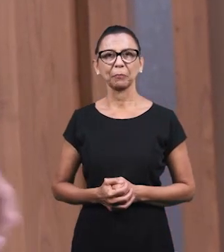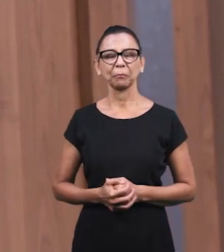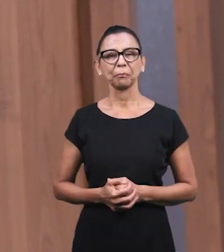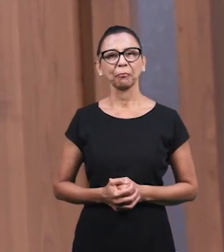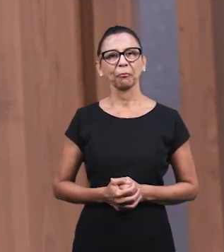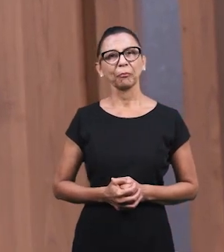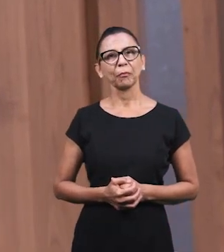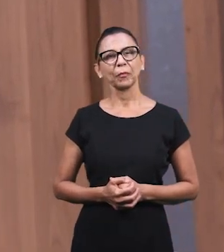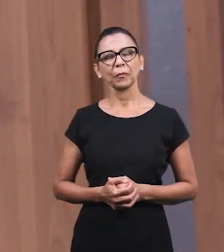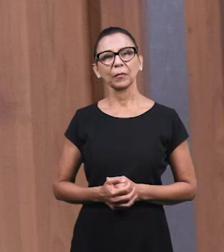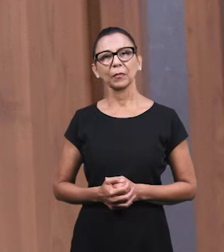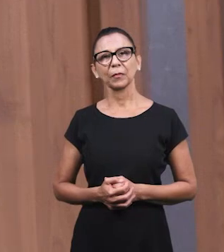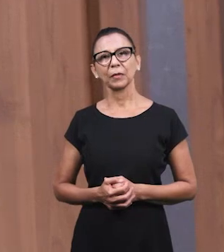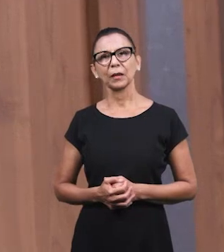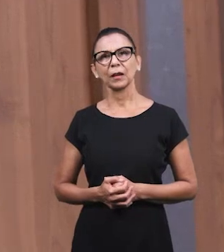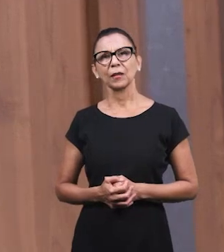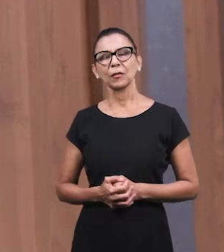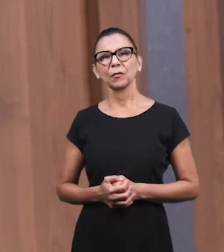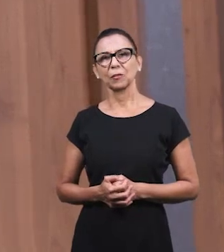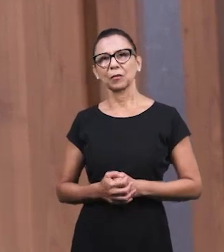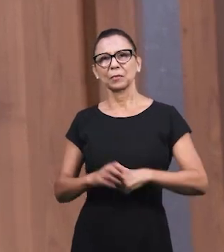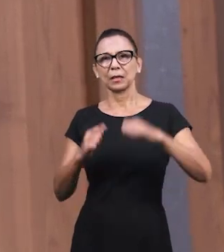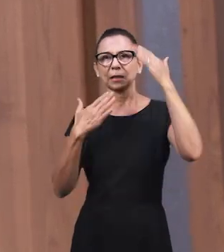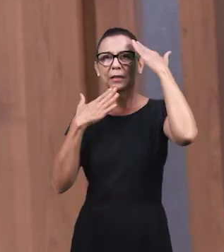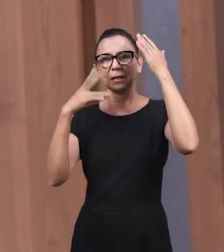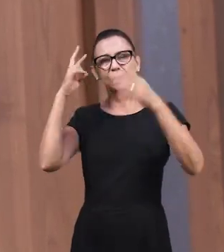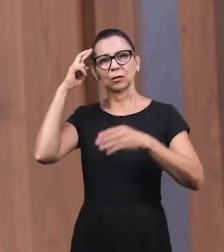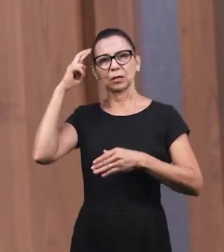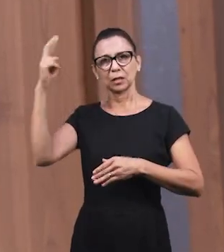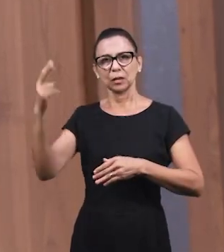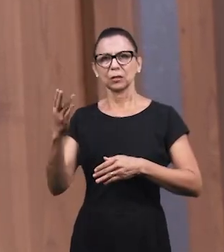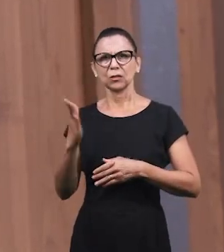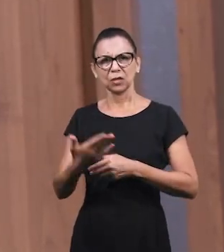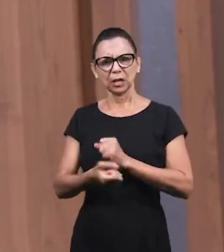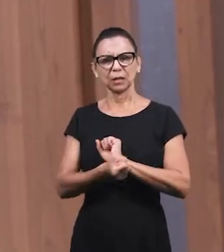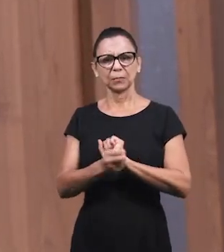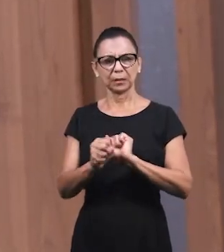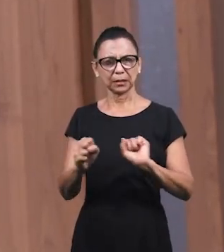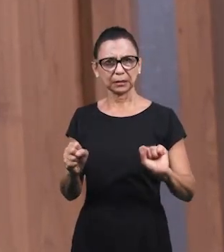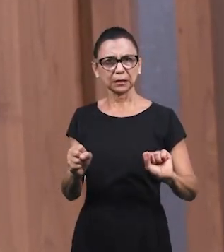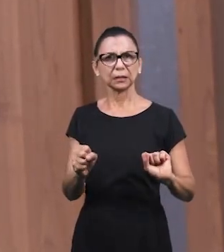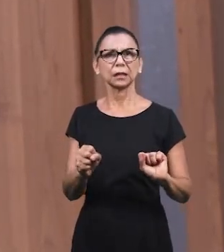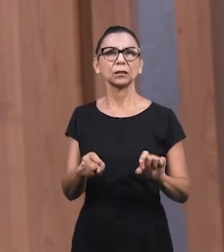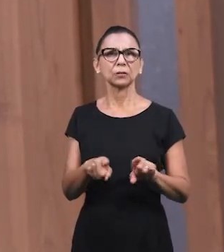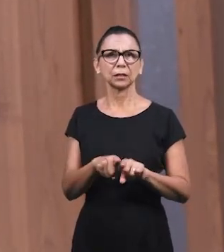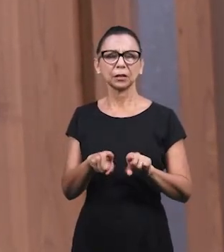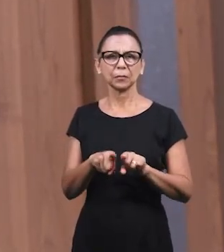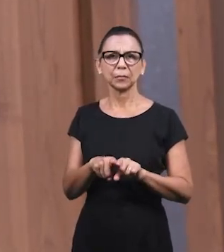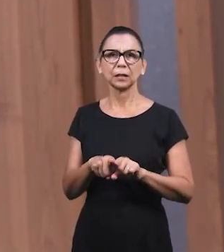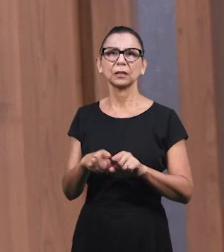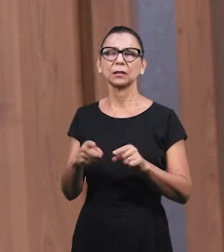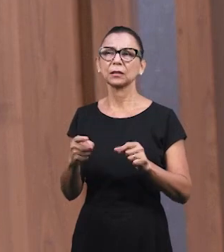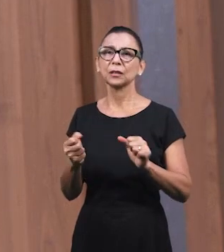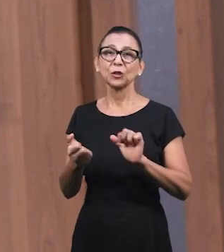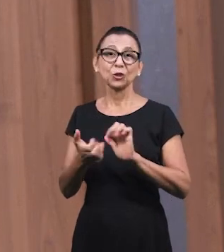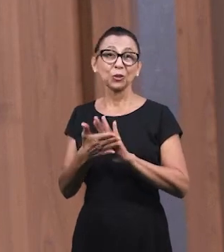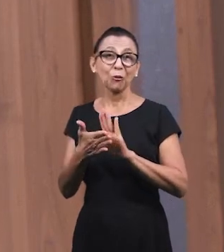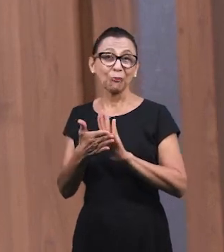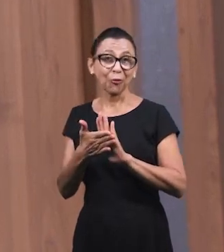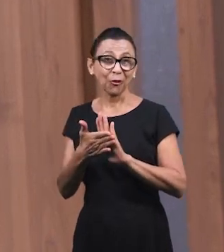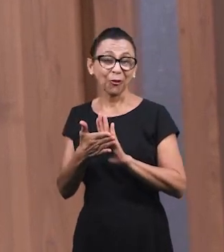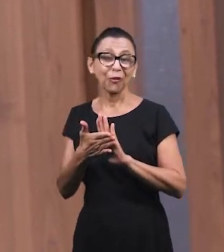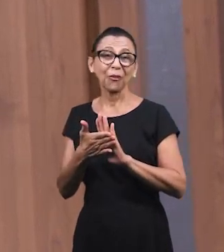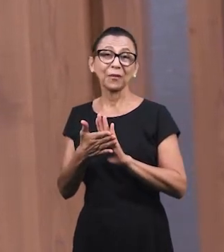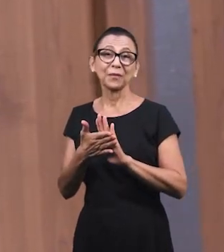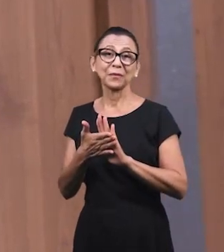Аллилуйя Мы славим Господа За освобождение Которое Бог дал И теперь мы